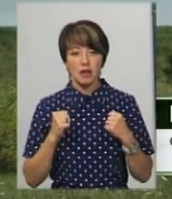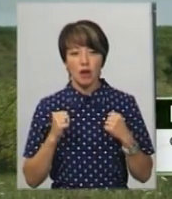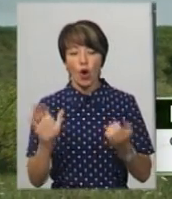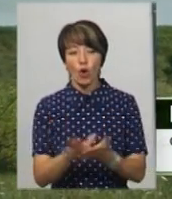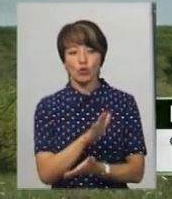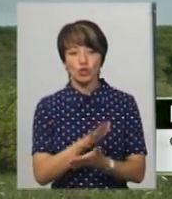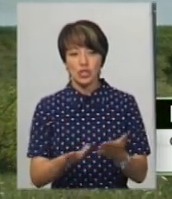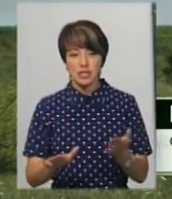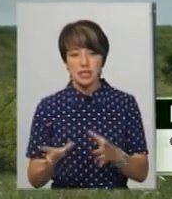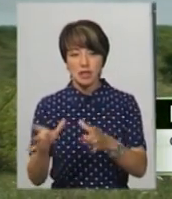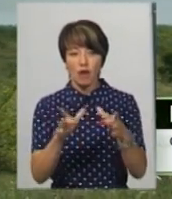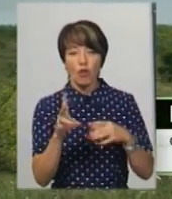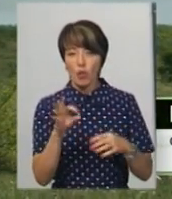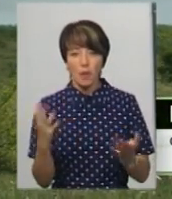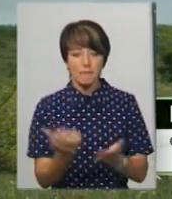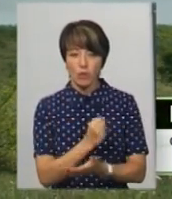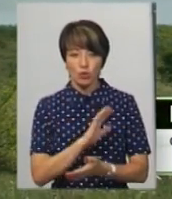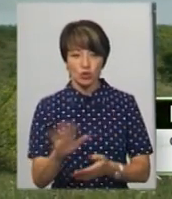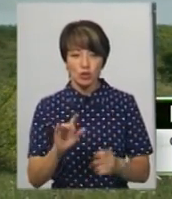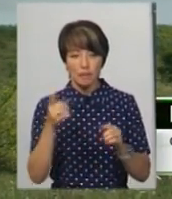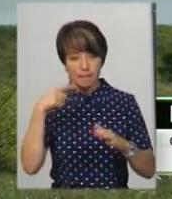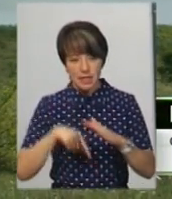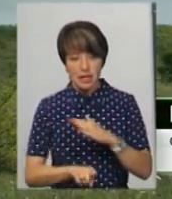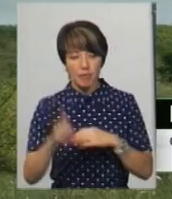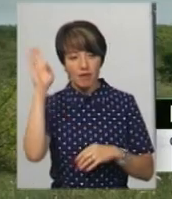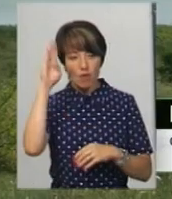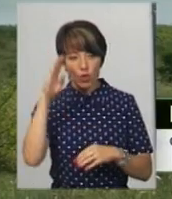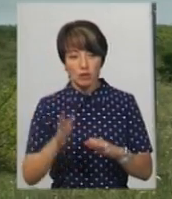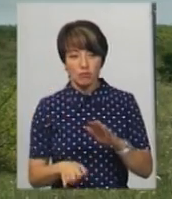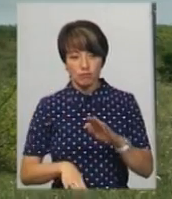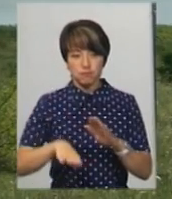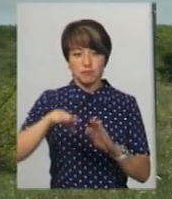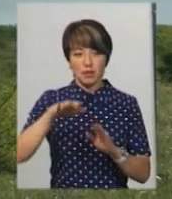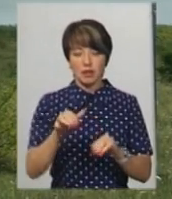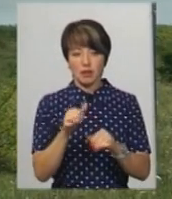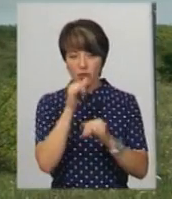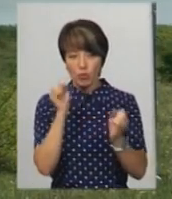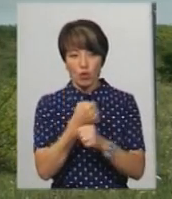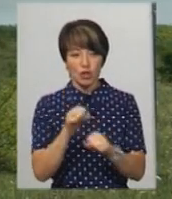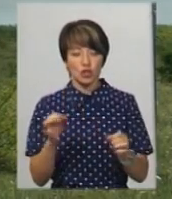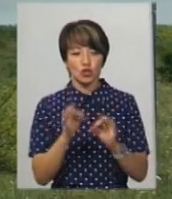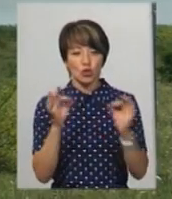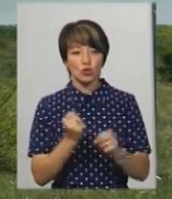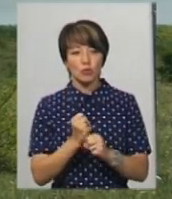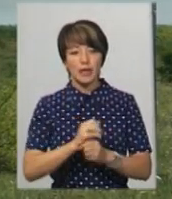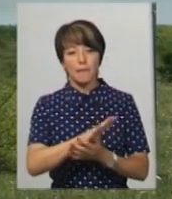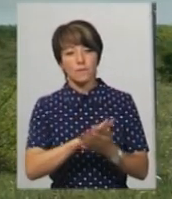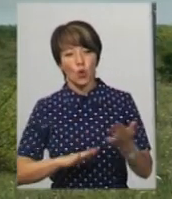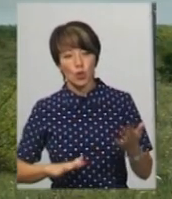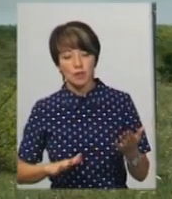очистити цей савочок, але не вийшло, що підземні води прибували і не могли нічого зробити. Потім